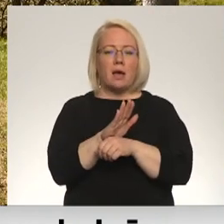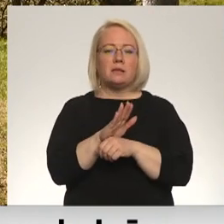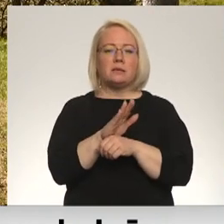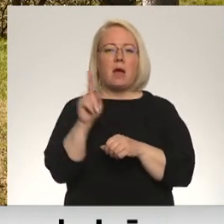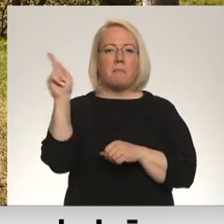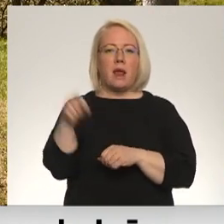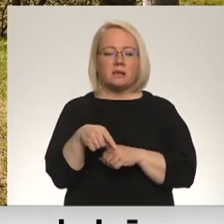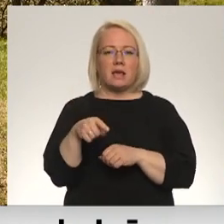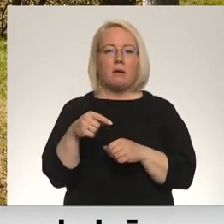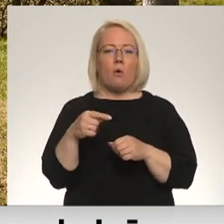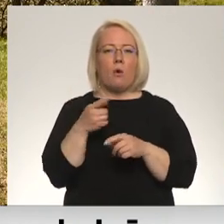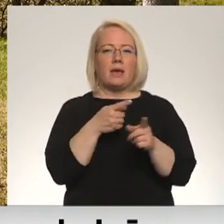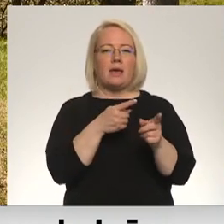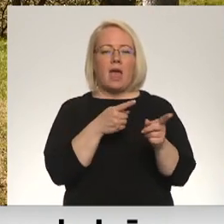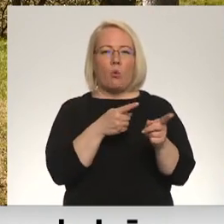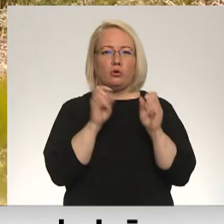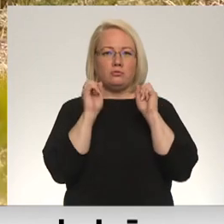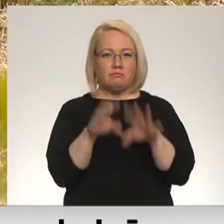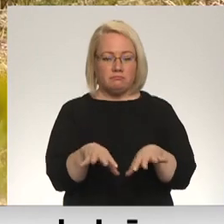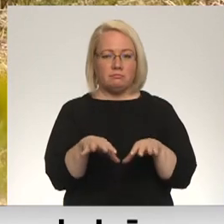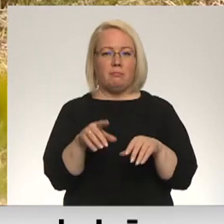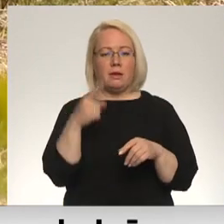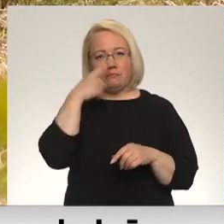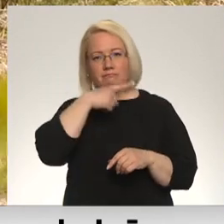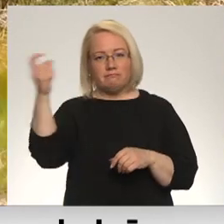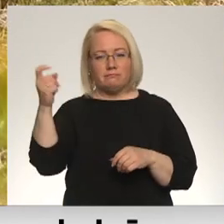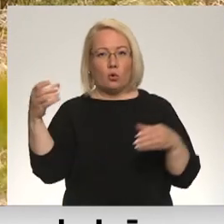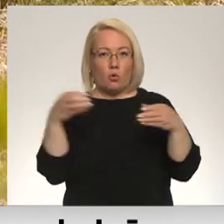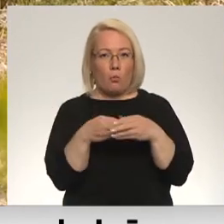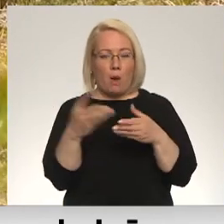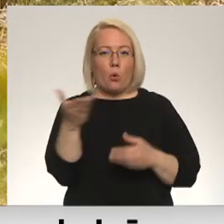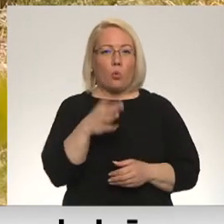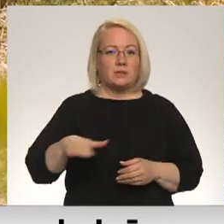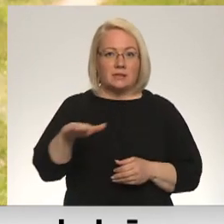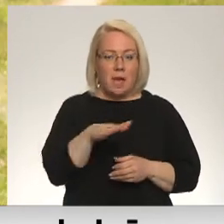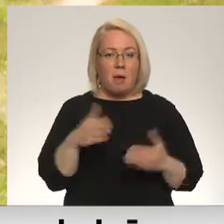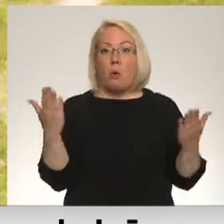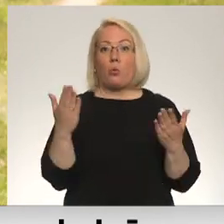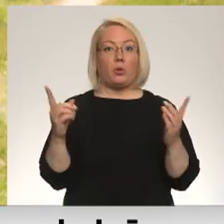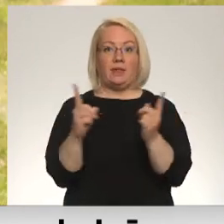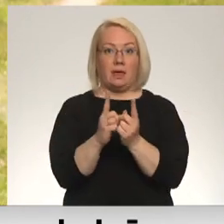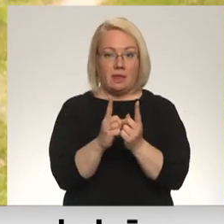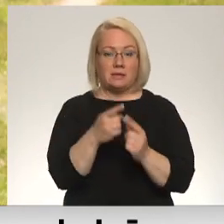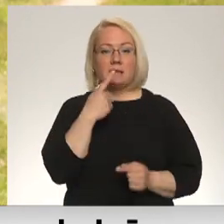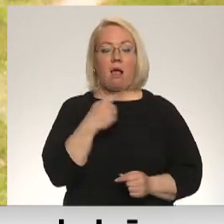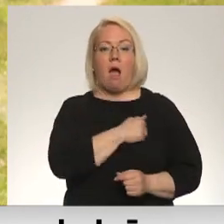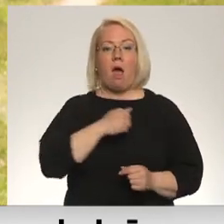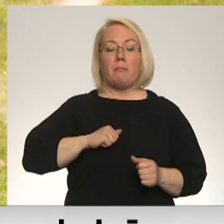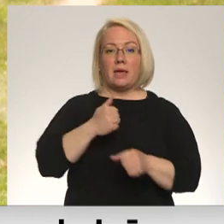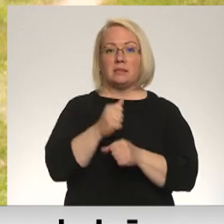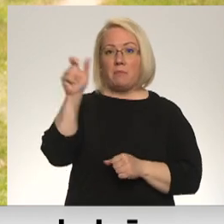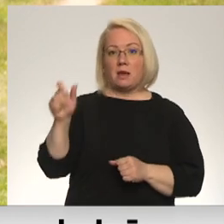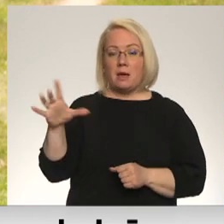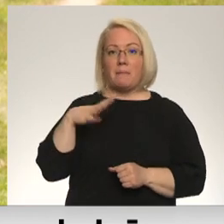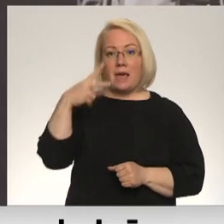ieročas tika nosūtīts armijas grupai kurzeme. Bet kur tikties karojošo pušu pārstāviem? Sarkanās armijas pārstāvi atradās